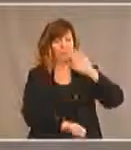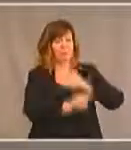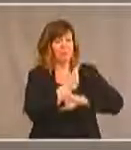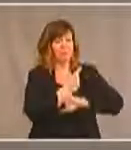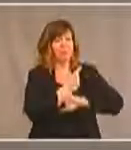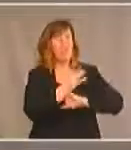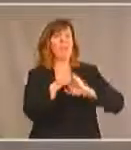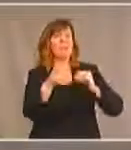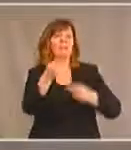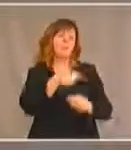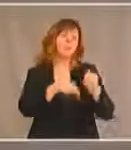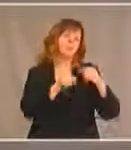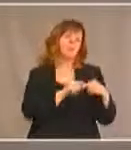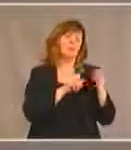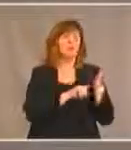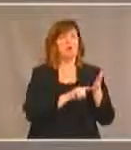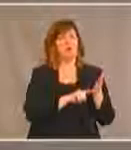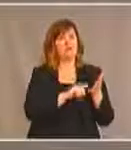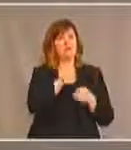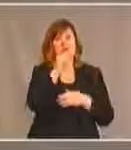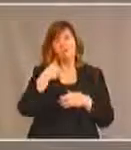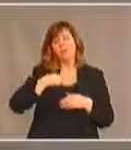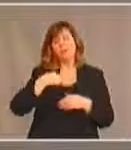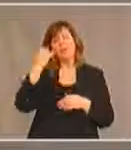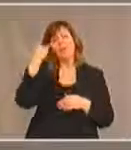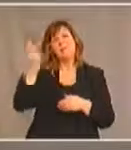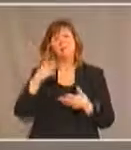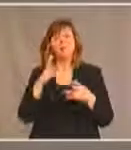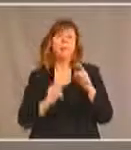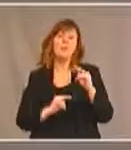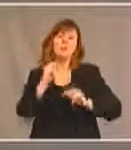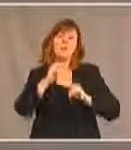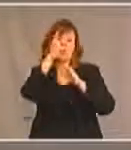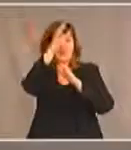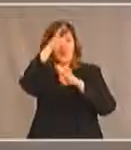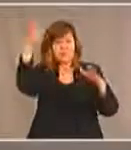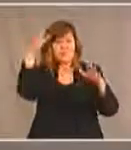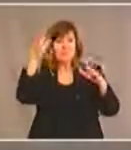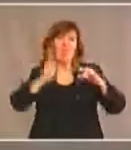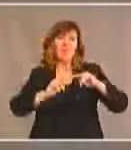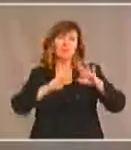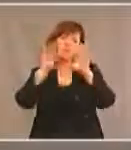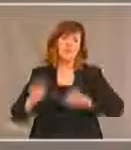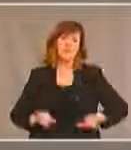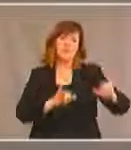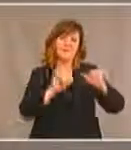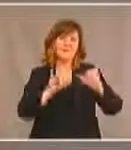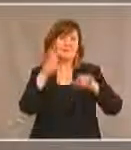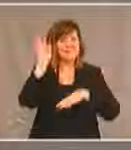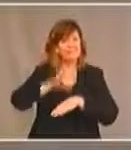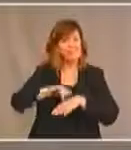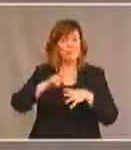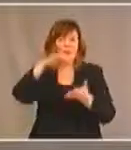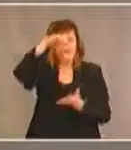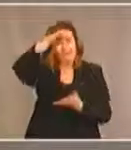parlé de conception universelle tantôt voilà pourquoi je l'évoquais en fait c'est un principe très